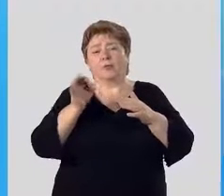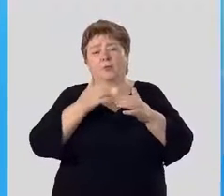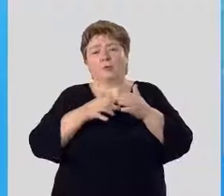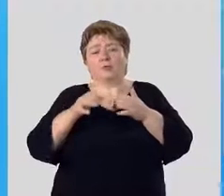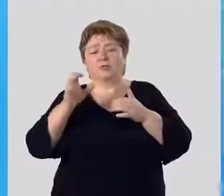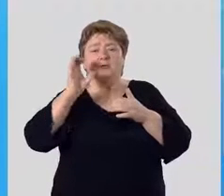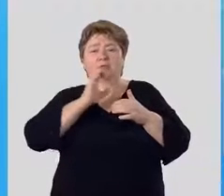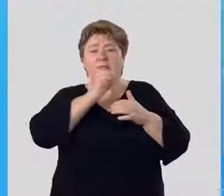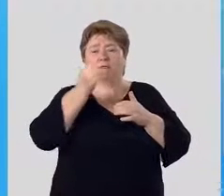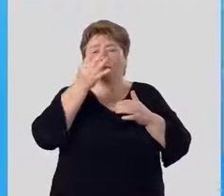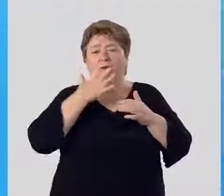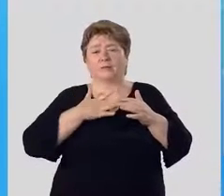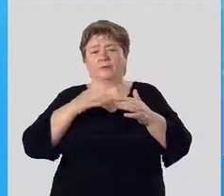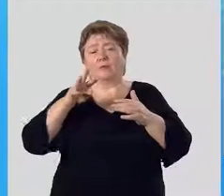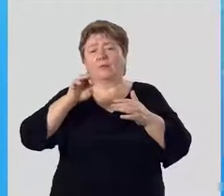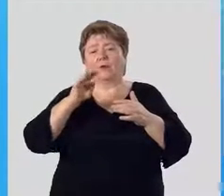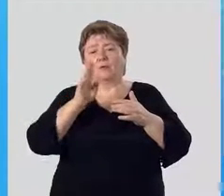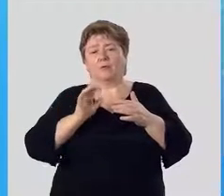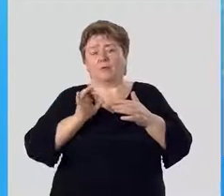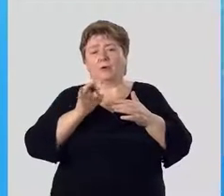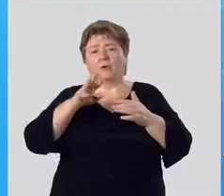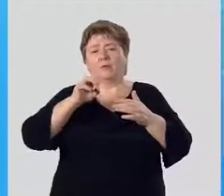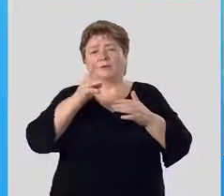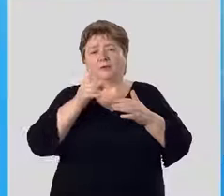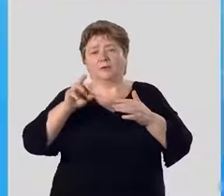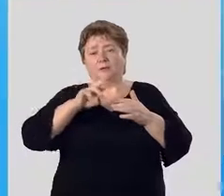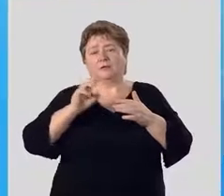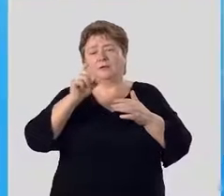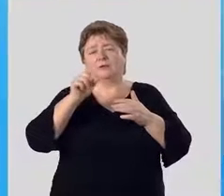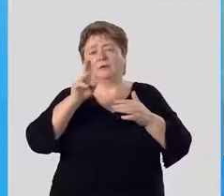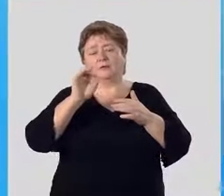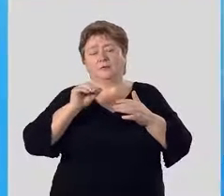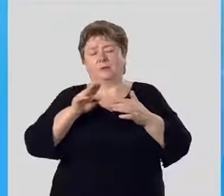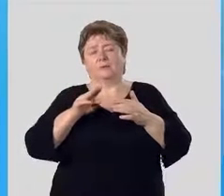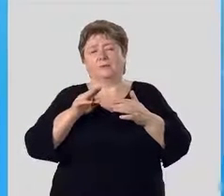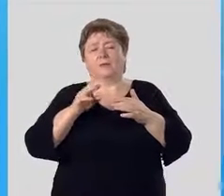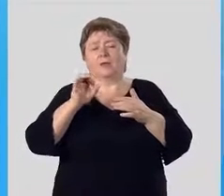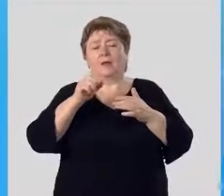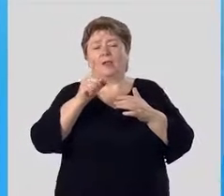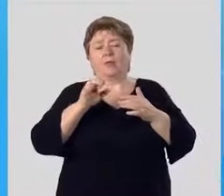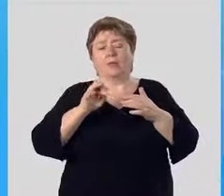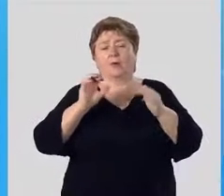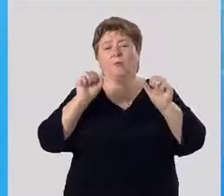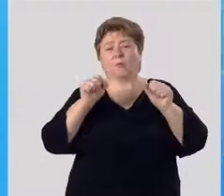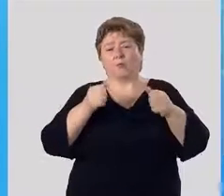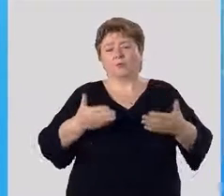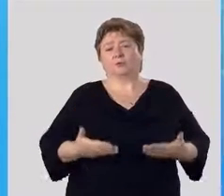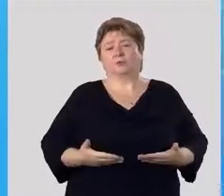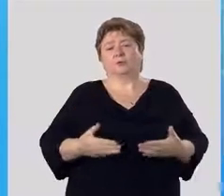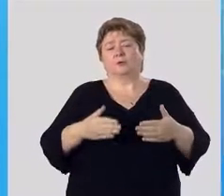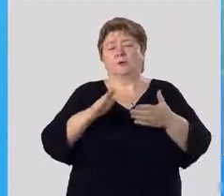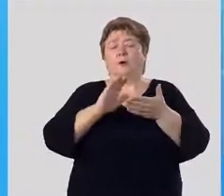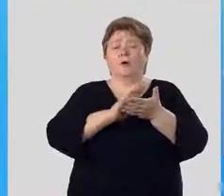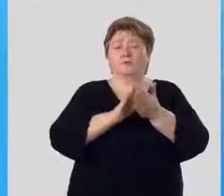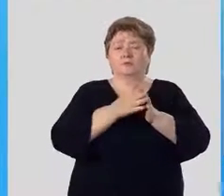в Северной Африке, в Марокко, в Мавритании, в Египте. Алоэ может существовать в